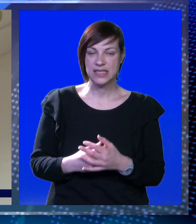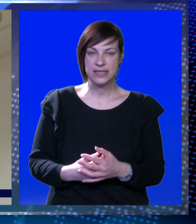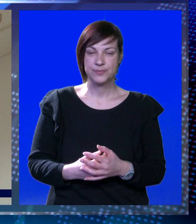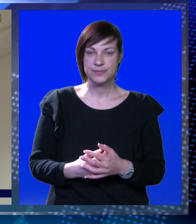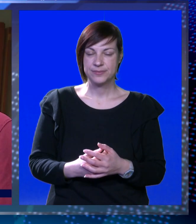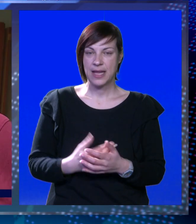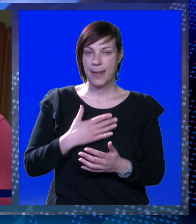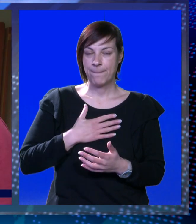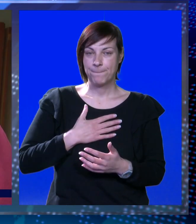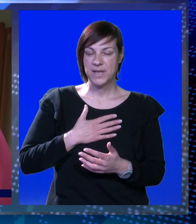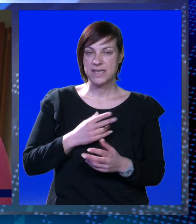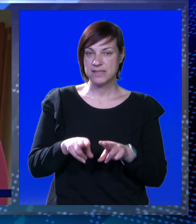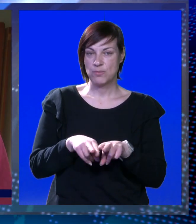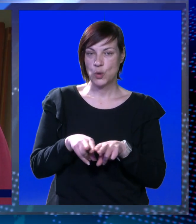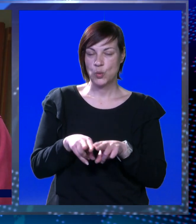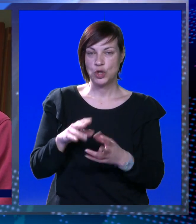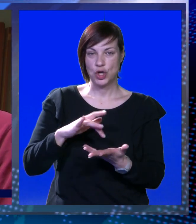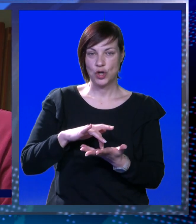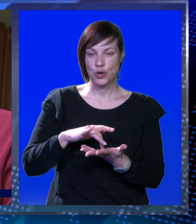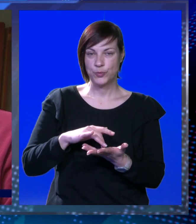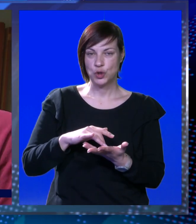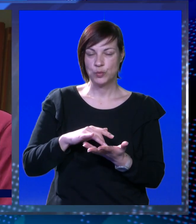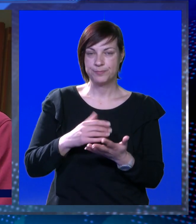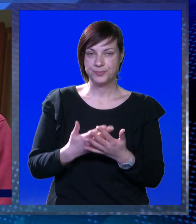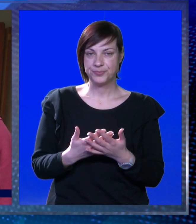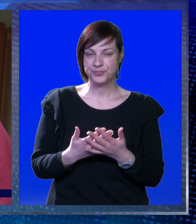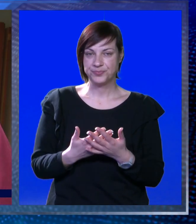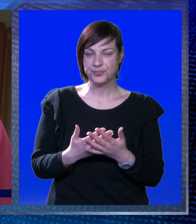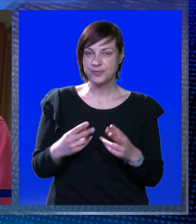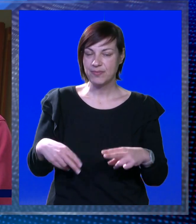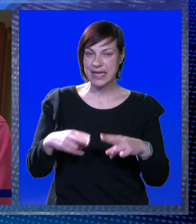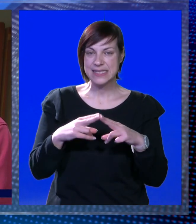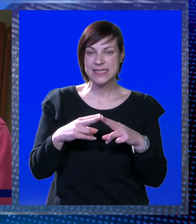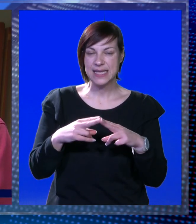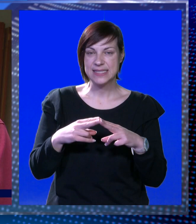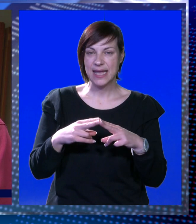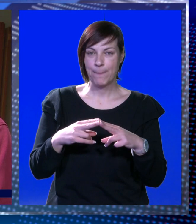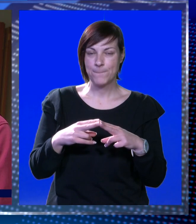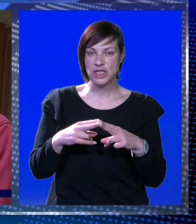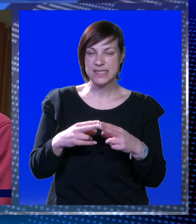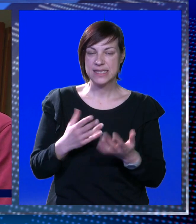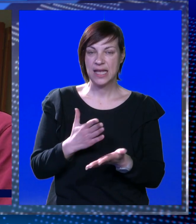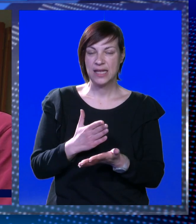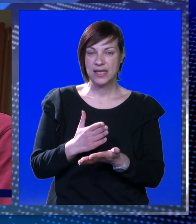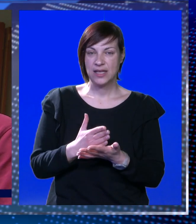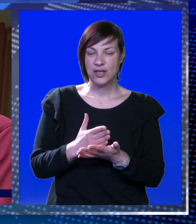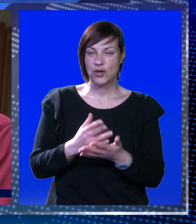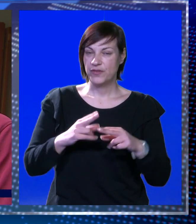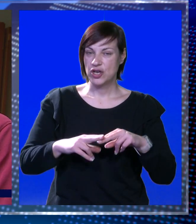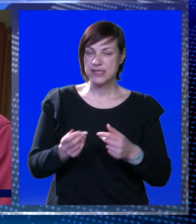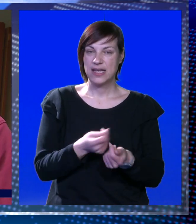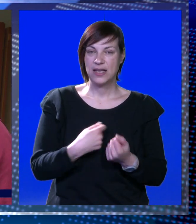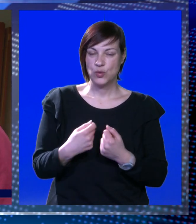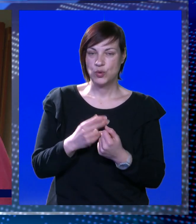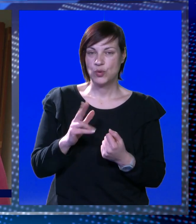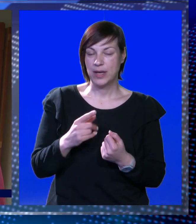Mi smo inače utvorkom tu, se sasajemo, a svaka od ovih